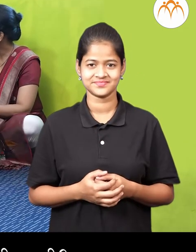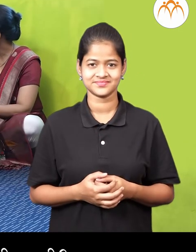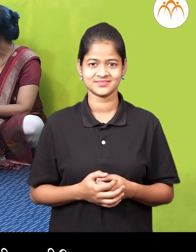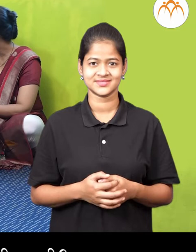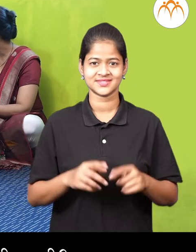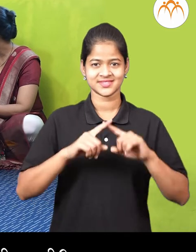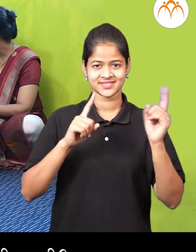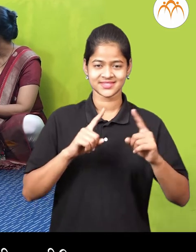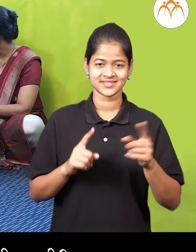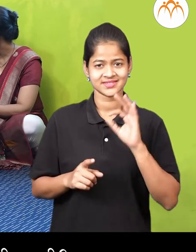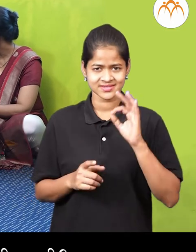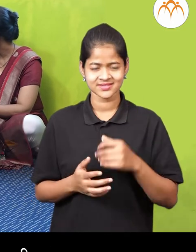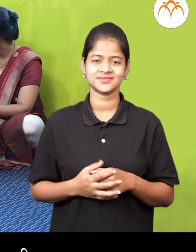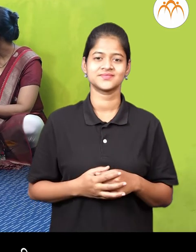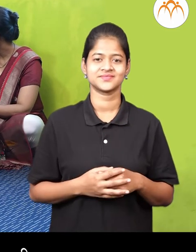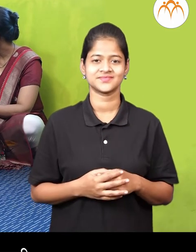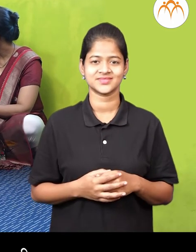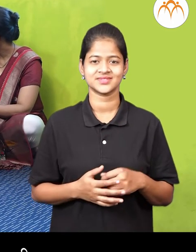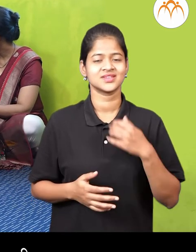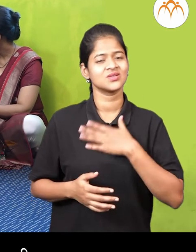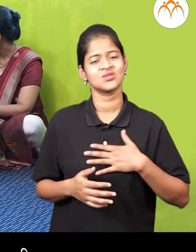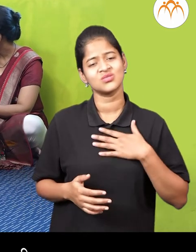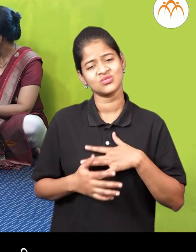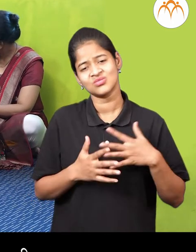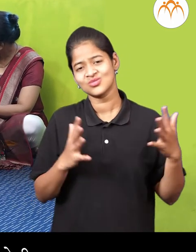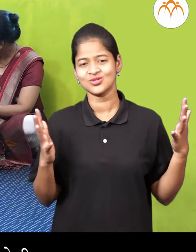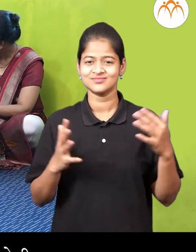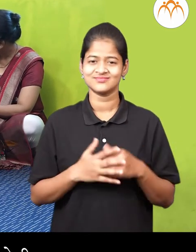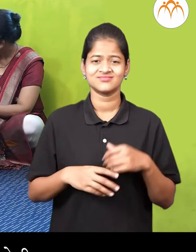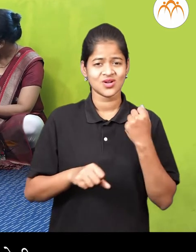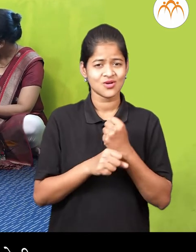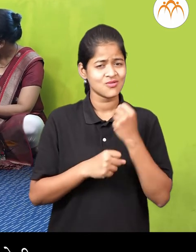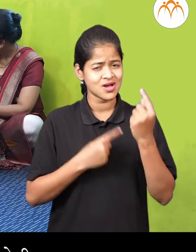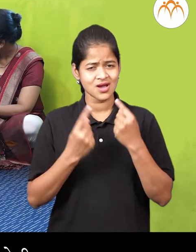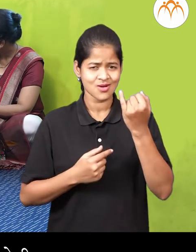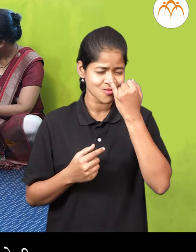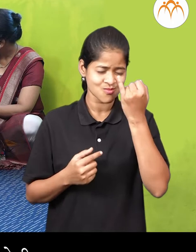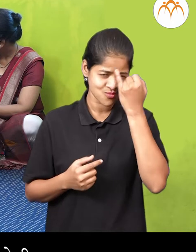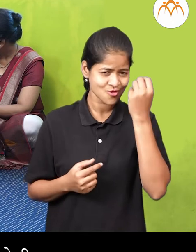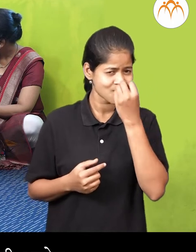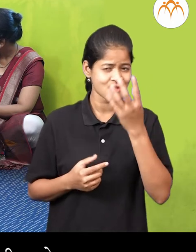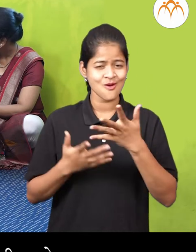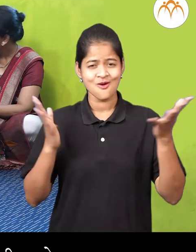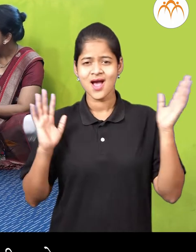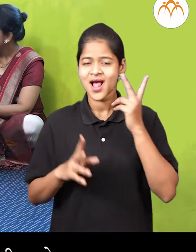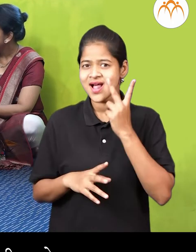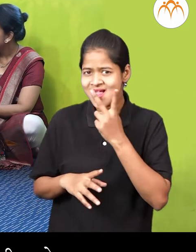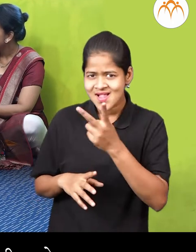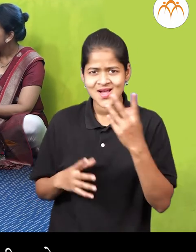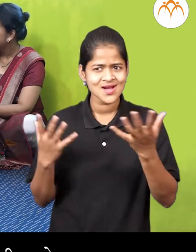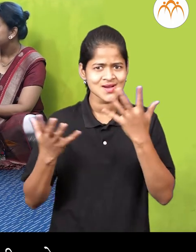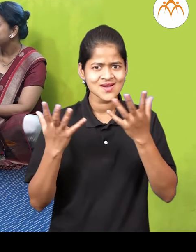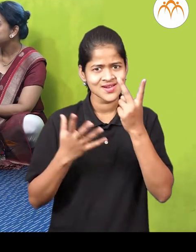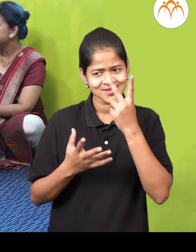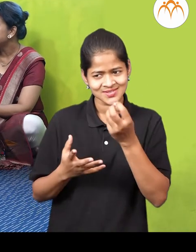सांगा तुमची सहल कशी जाली सलीला खुब मज्याली बागेत खुब जन्लूची फुला उती हेबागेने कित्ती